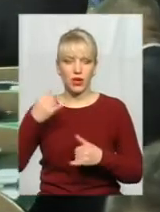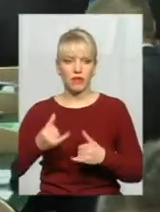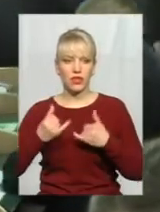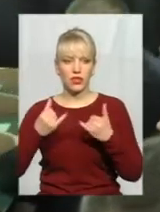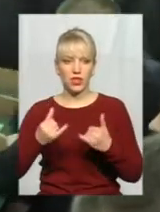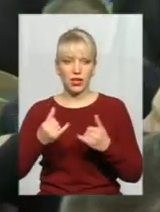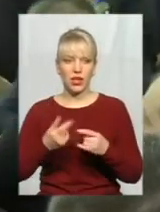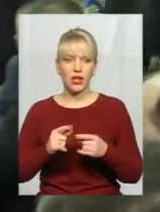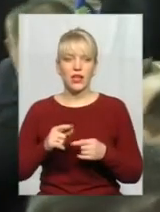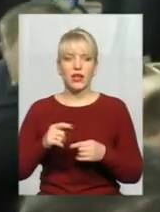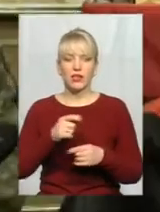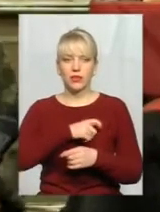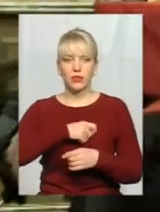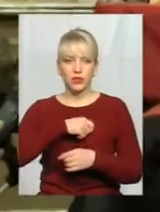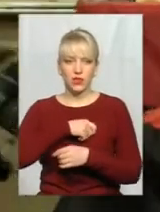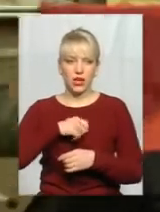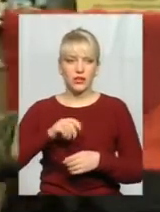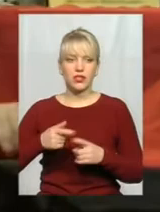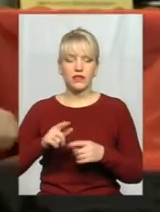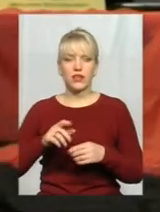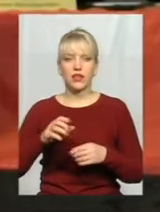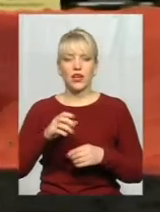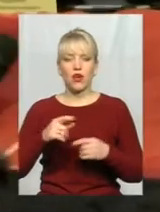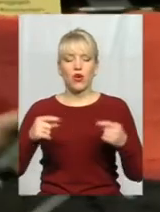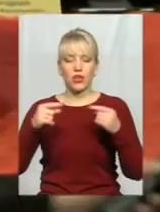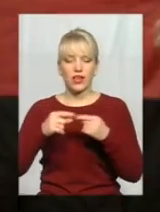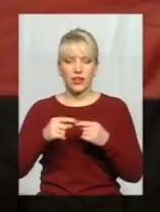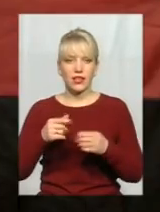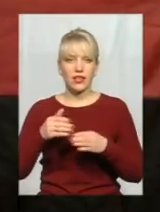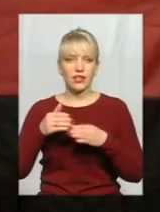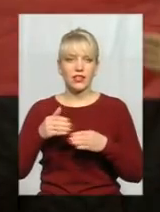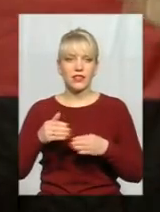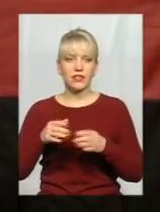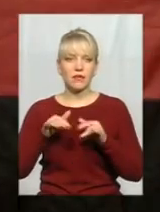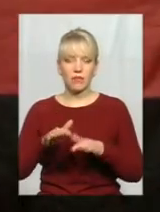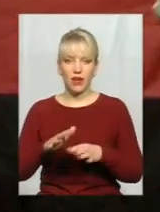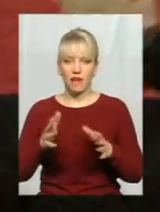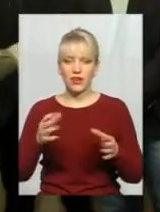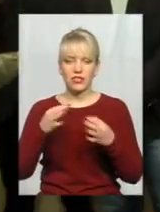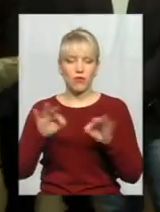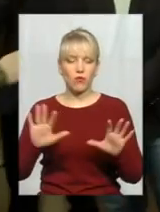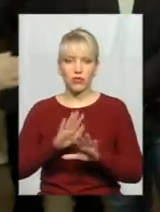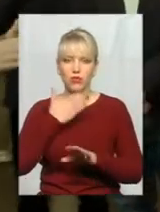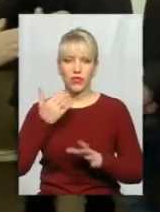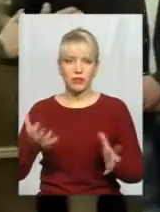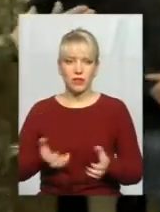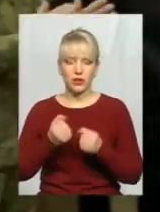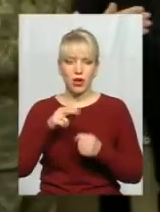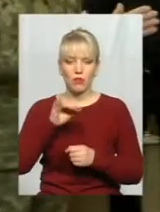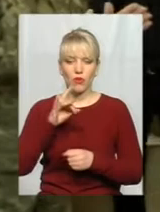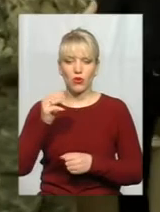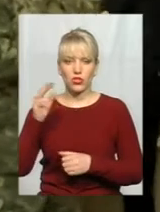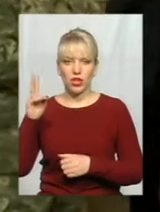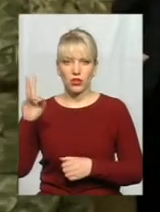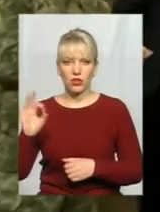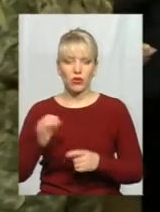заслухали. Депутати від фракції за конкретні справи свободівців вирішили не підтримувати. Представники аграрної партії та блоку Петра Порошенка забажали